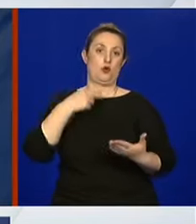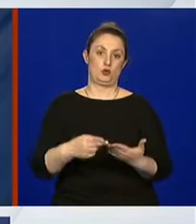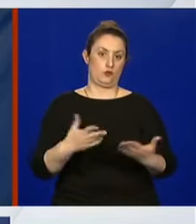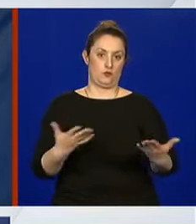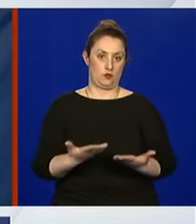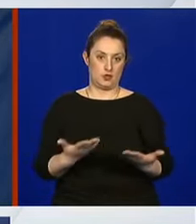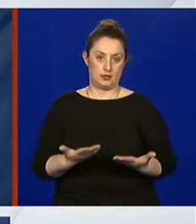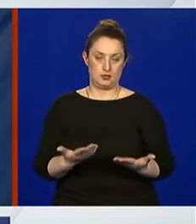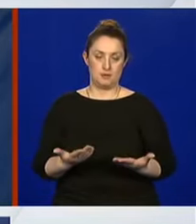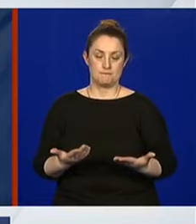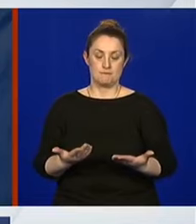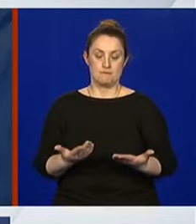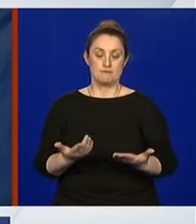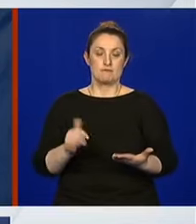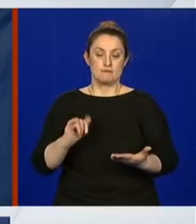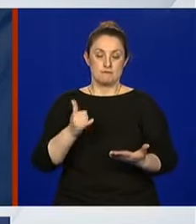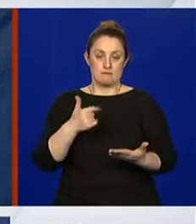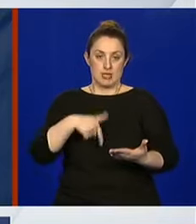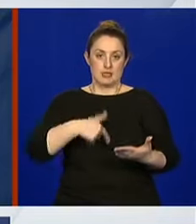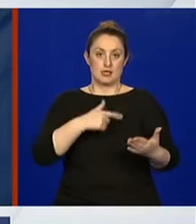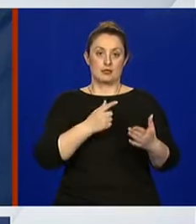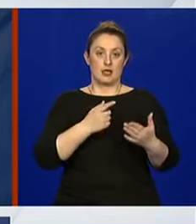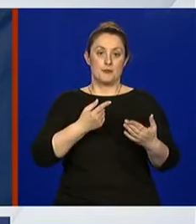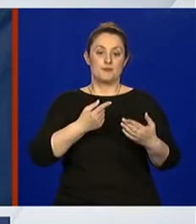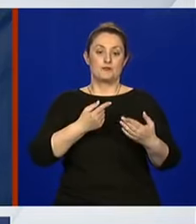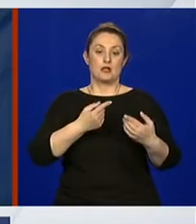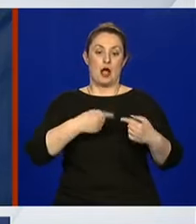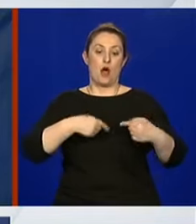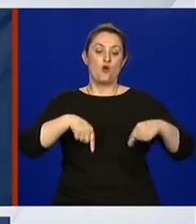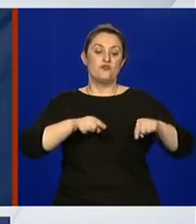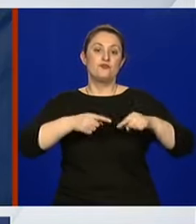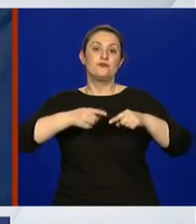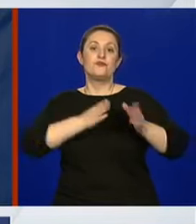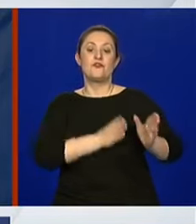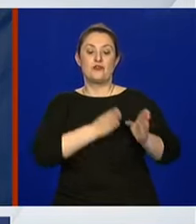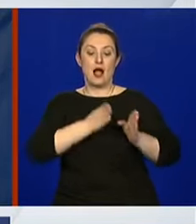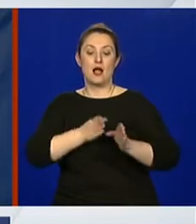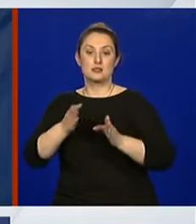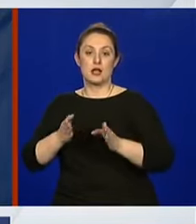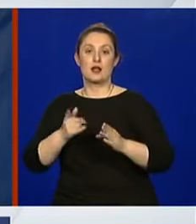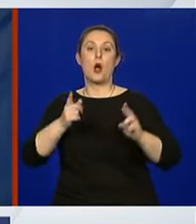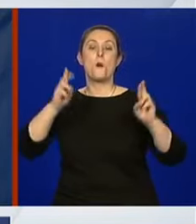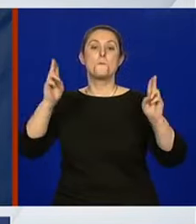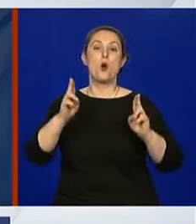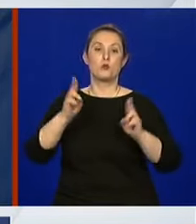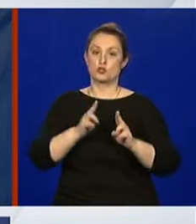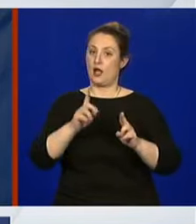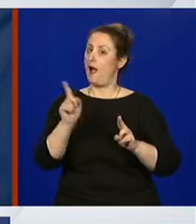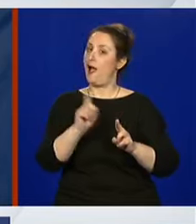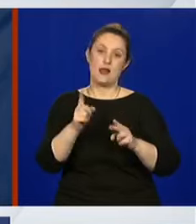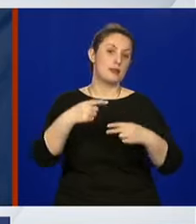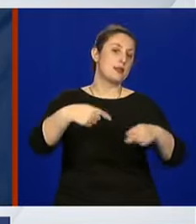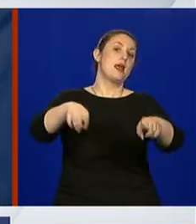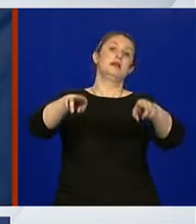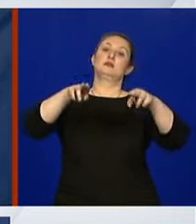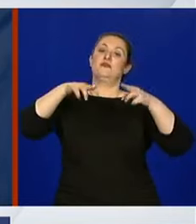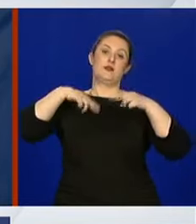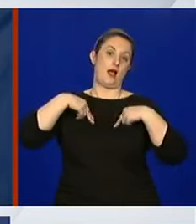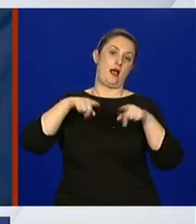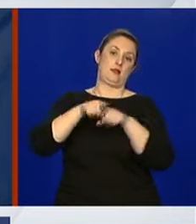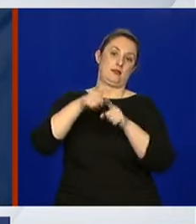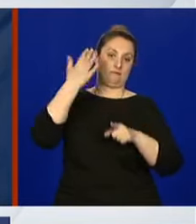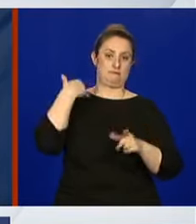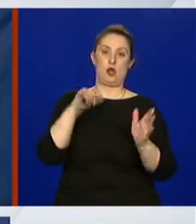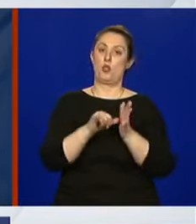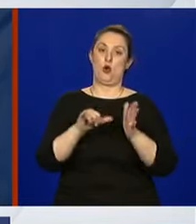mi jesmo u fazi popuštanja, ali nismo u fazi povratka normalnom životu. Do toga